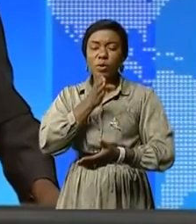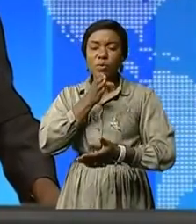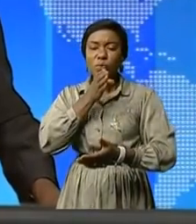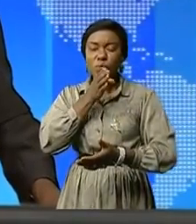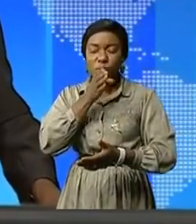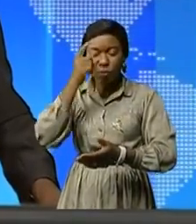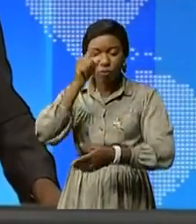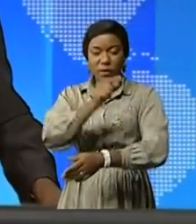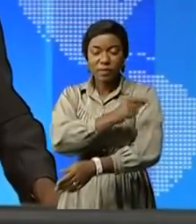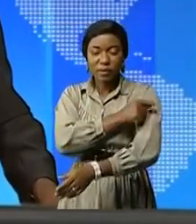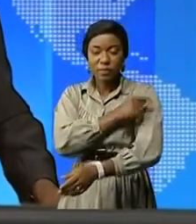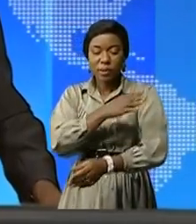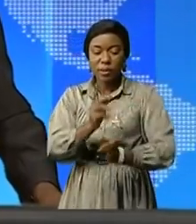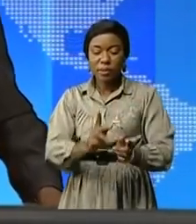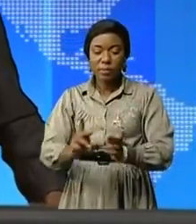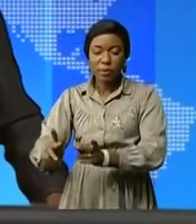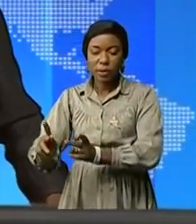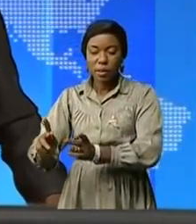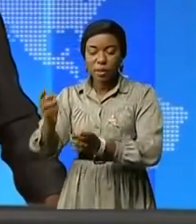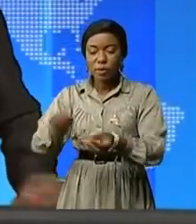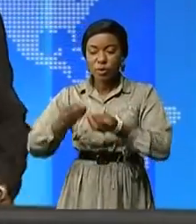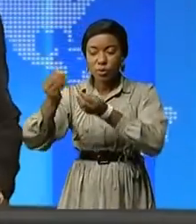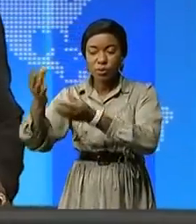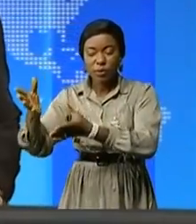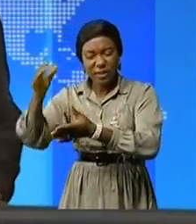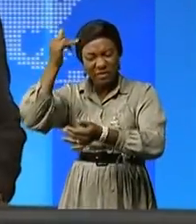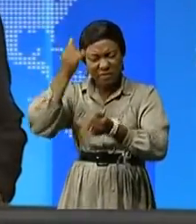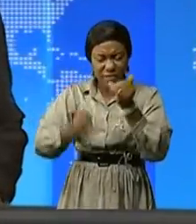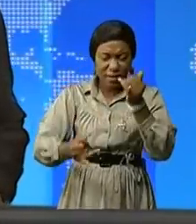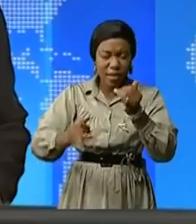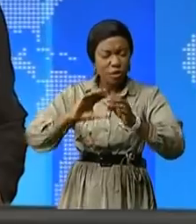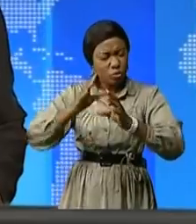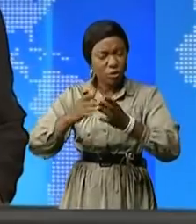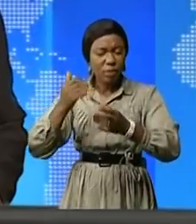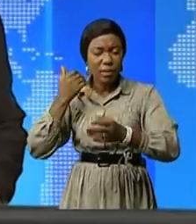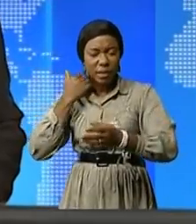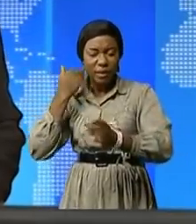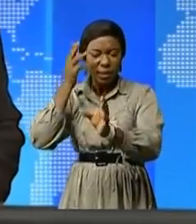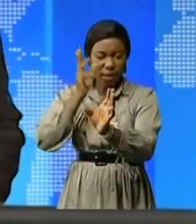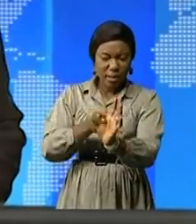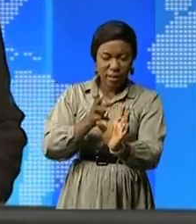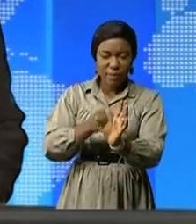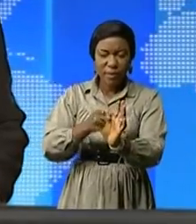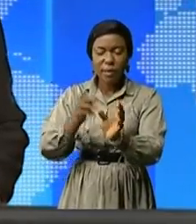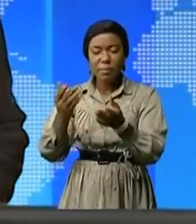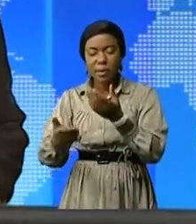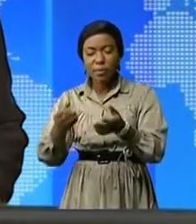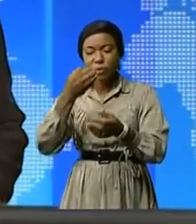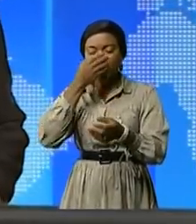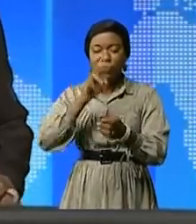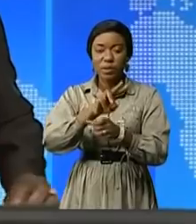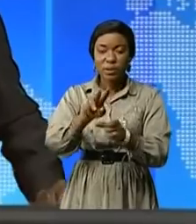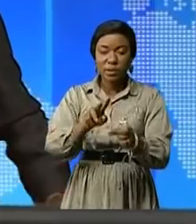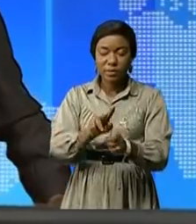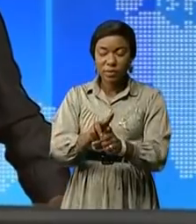vaccination et du plan de transition d'éradication de la polio dans le contexte de la COVID-19 en RDC et c'était un